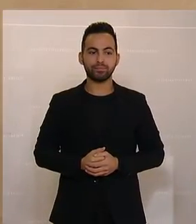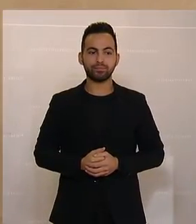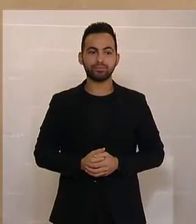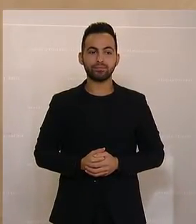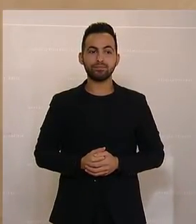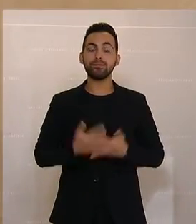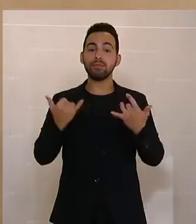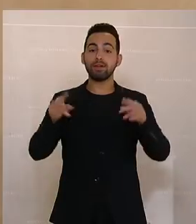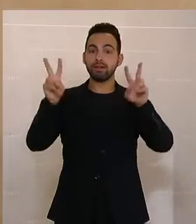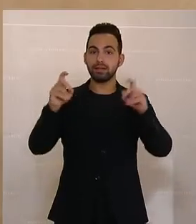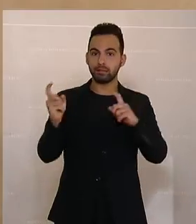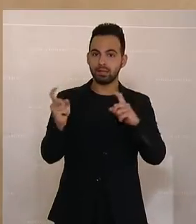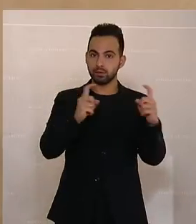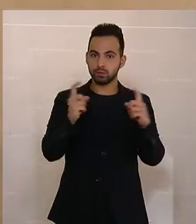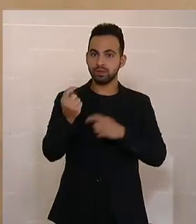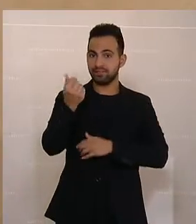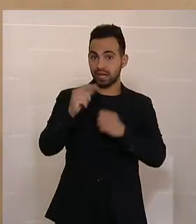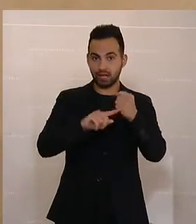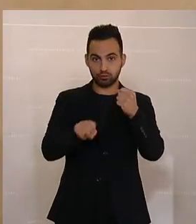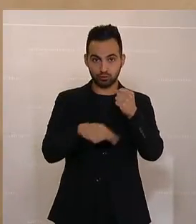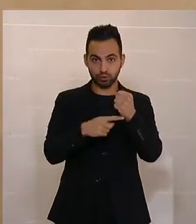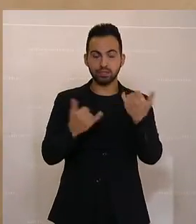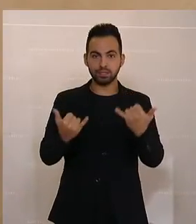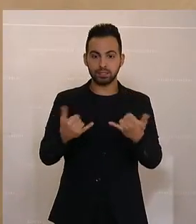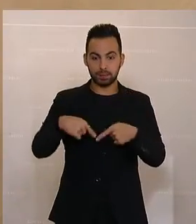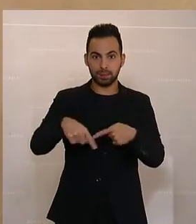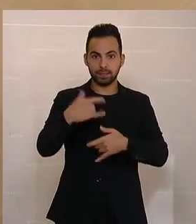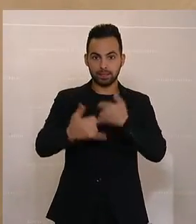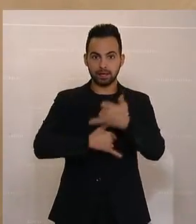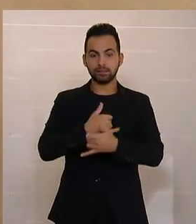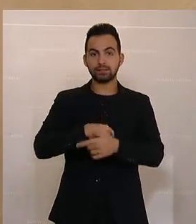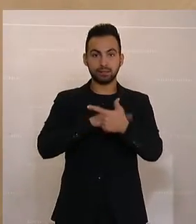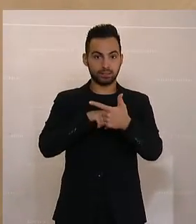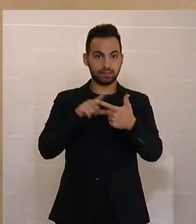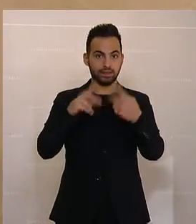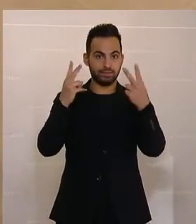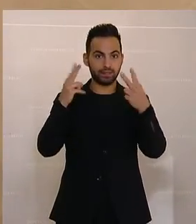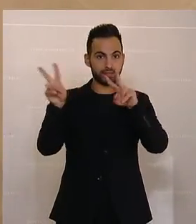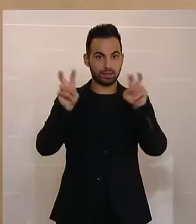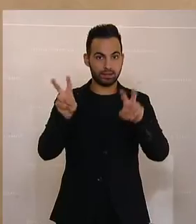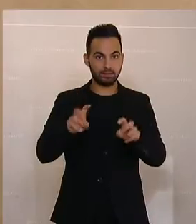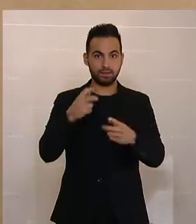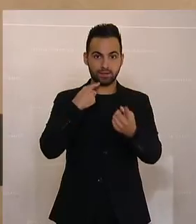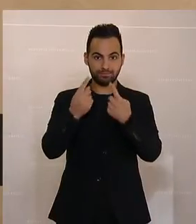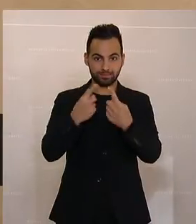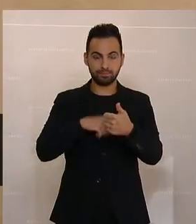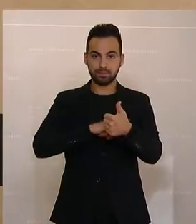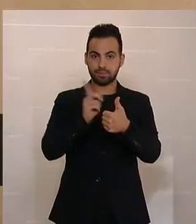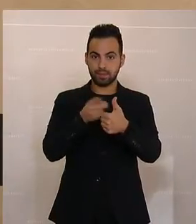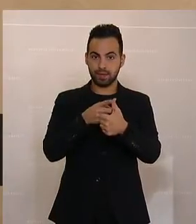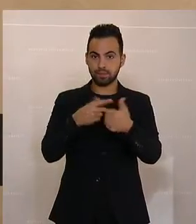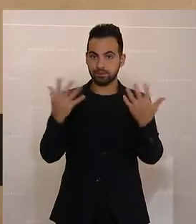zu den Finanzen oder dem Budget kommenden Jahres zwei wichtigen Themen widmen. Das erste,